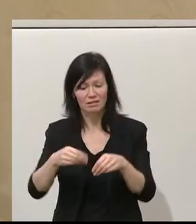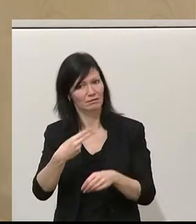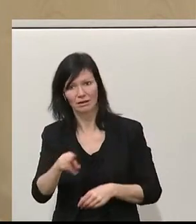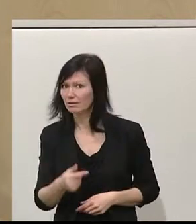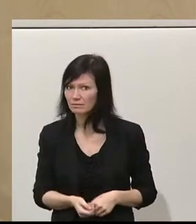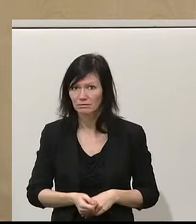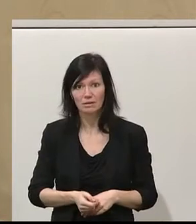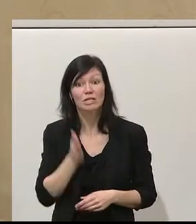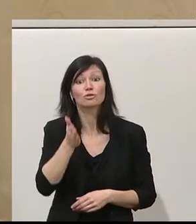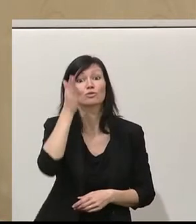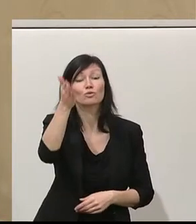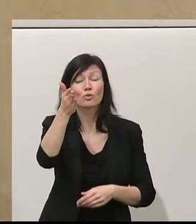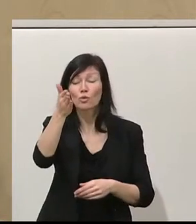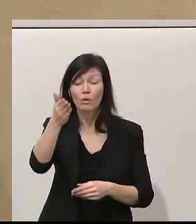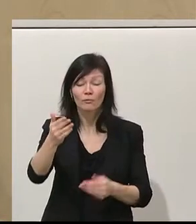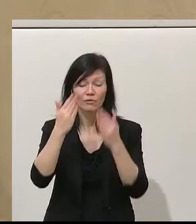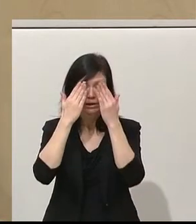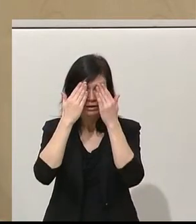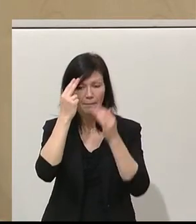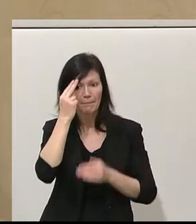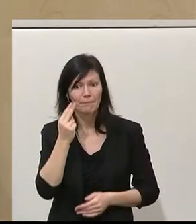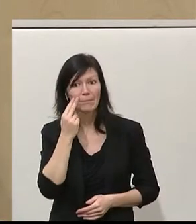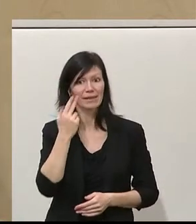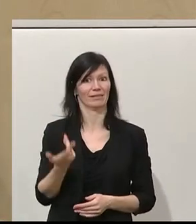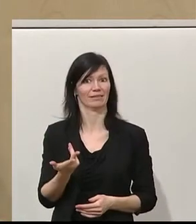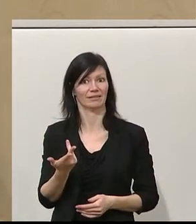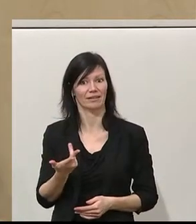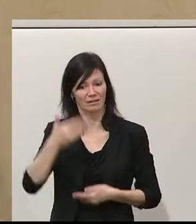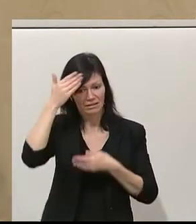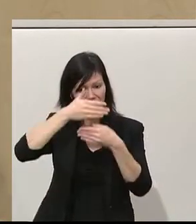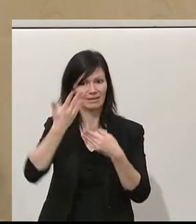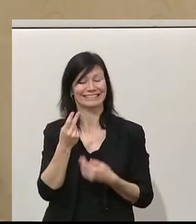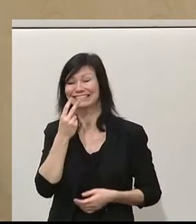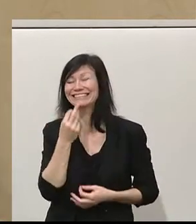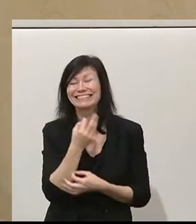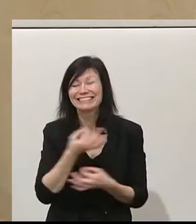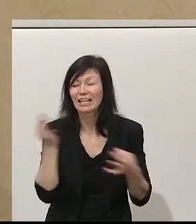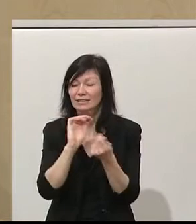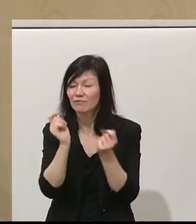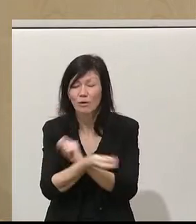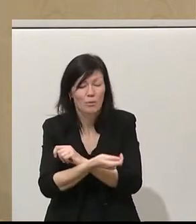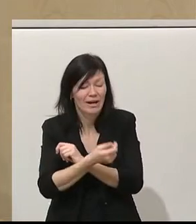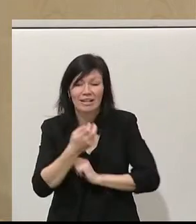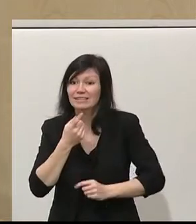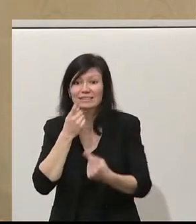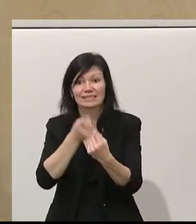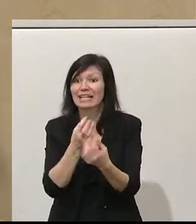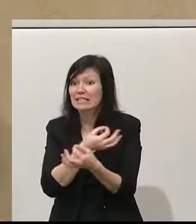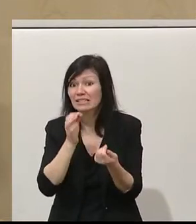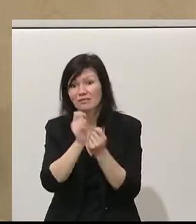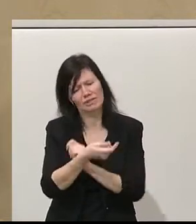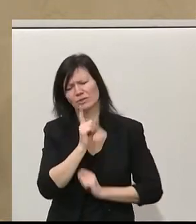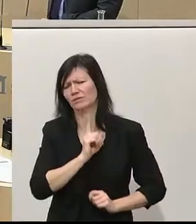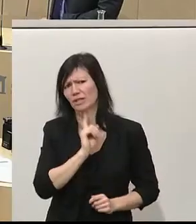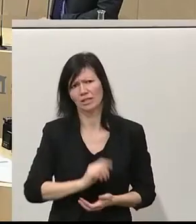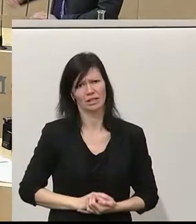und der übernächsten Generation, weil sie gar nichts im Pensionssystem reformieren wollen und das ist eindeutig zu wenig. Herr Vizekanzler, Sie